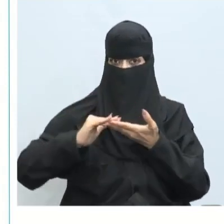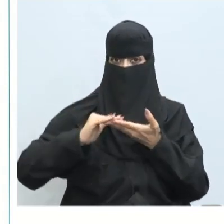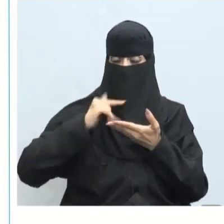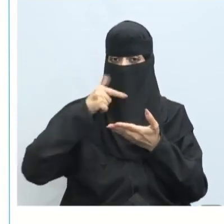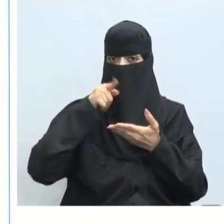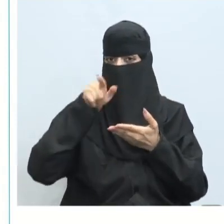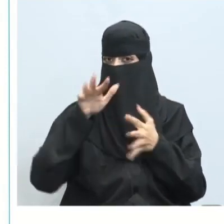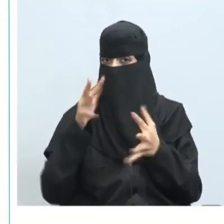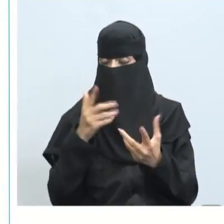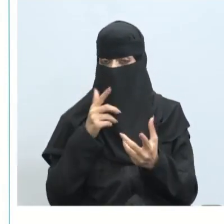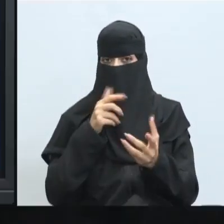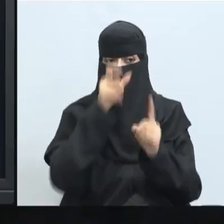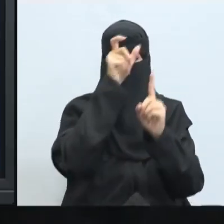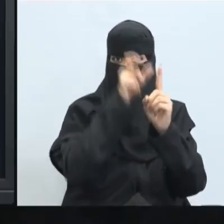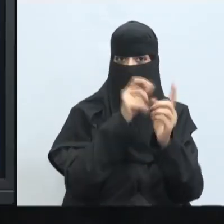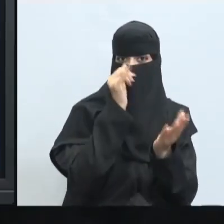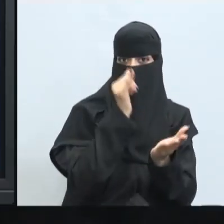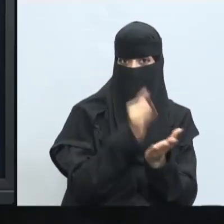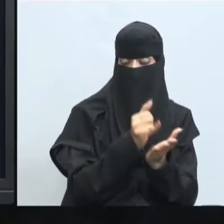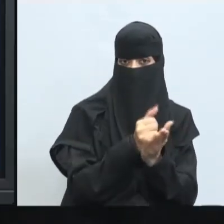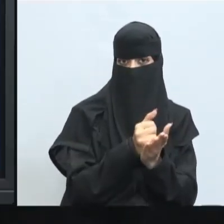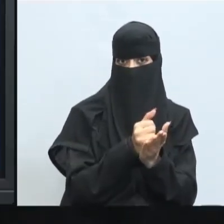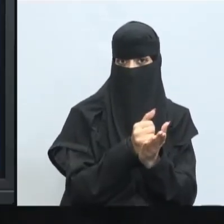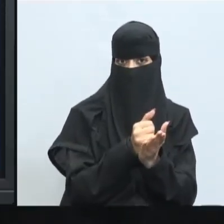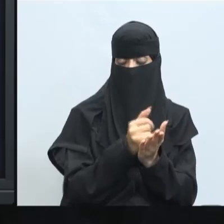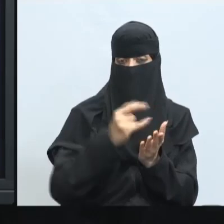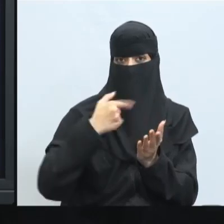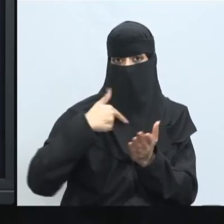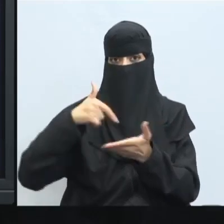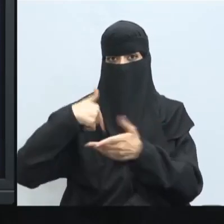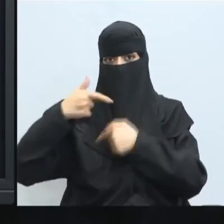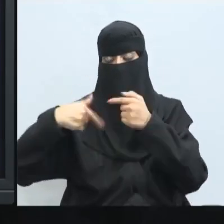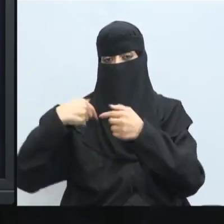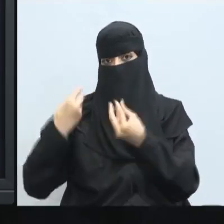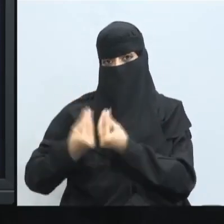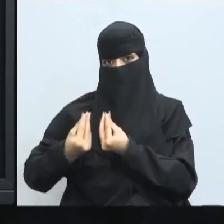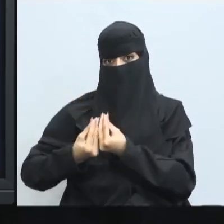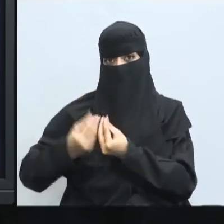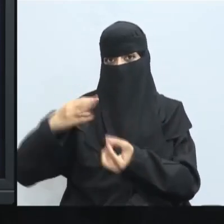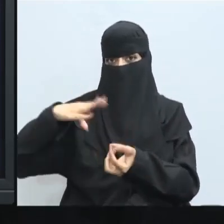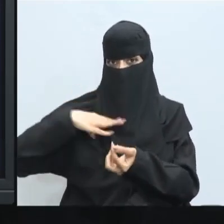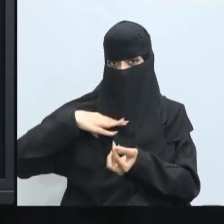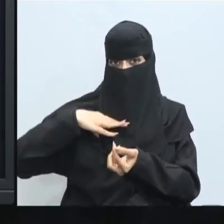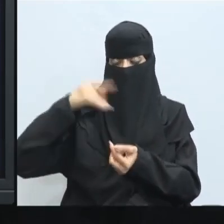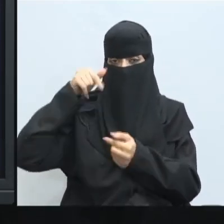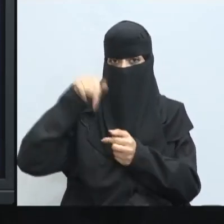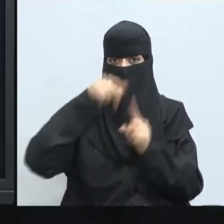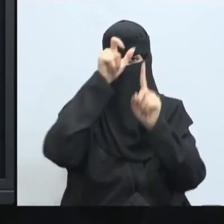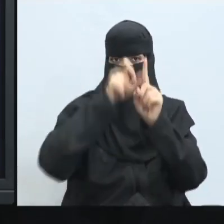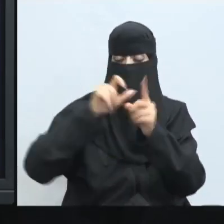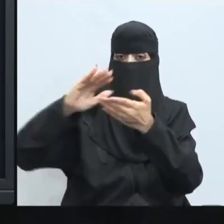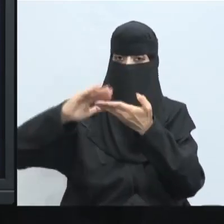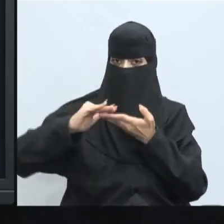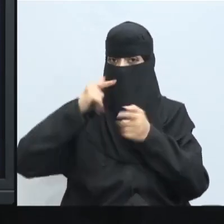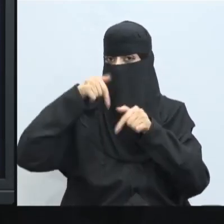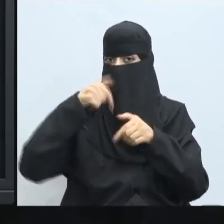الأيمن للمسؤول أو المدير أو الموظفين وبالتالي السكرتير وجدت